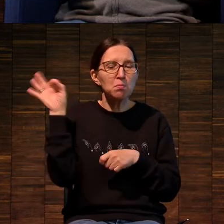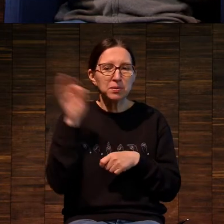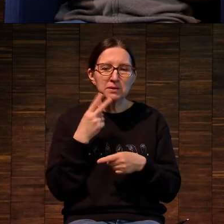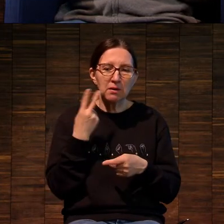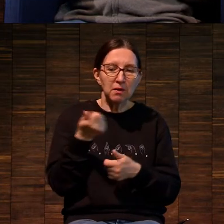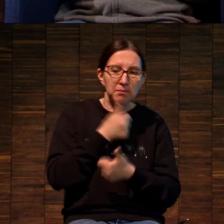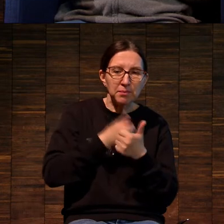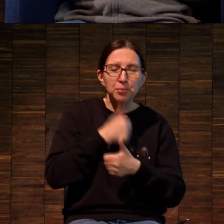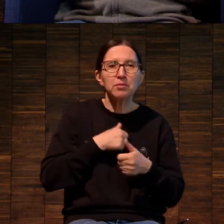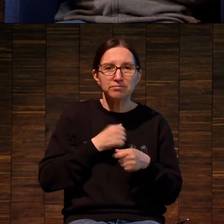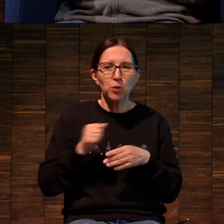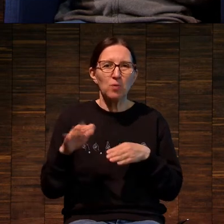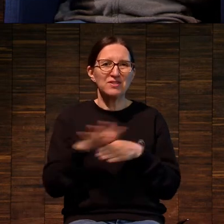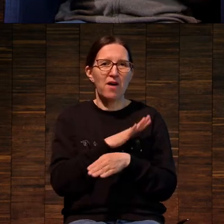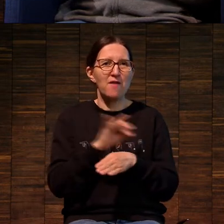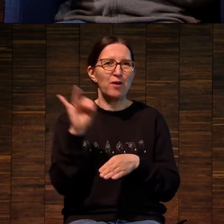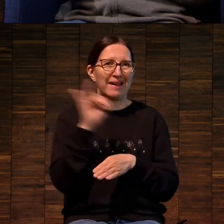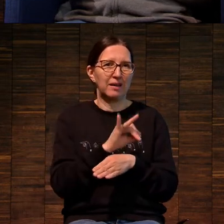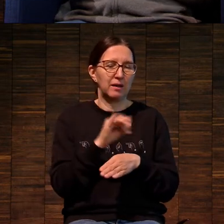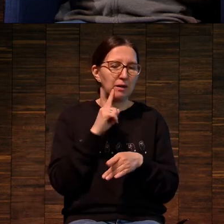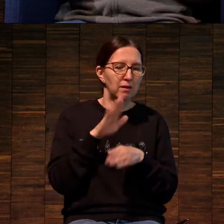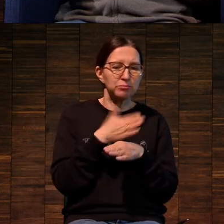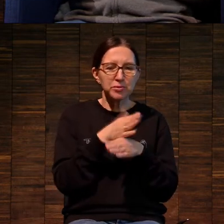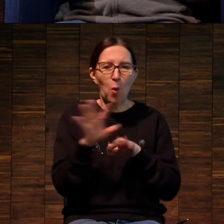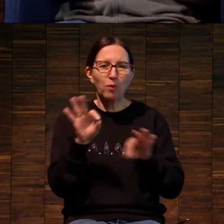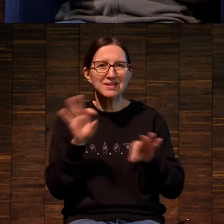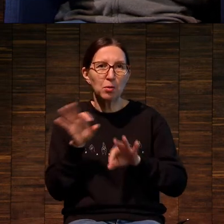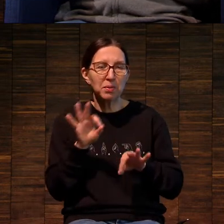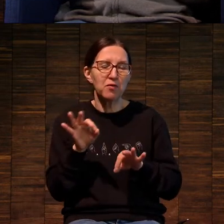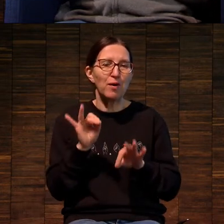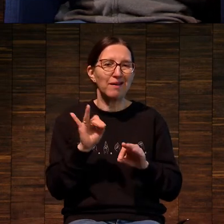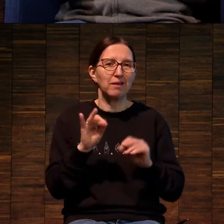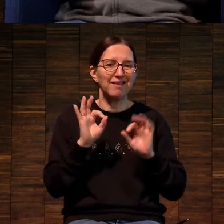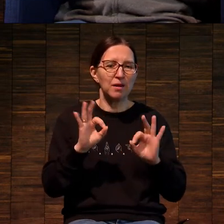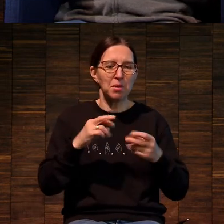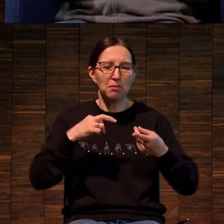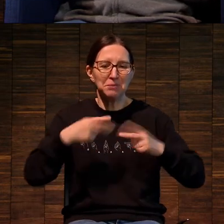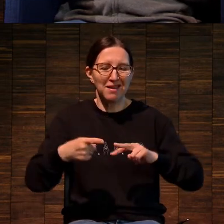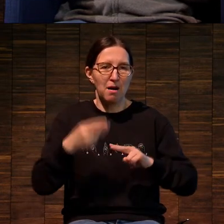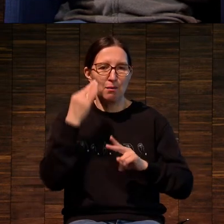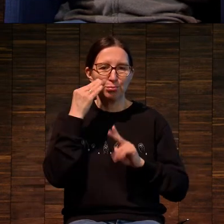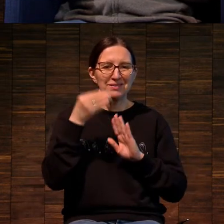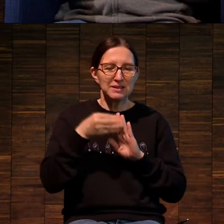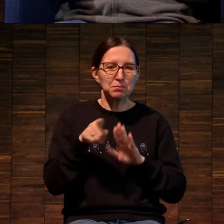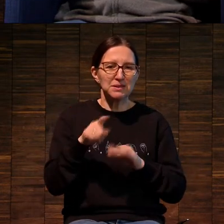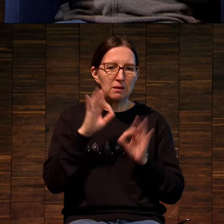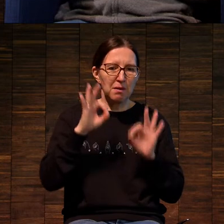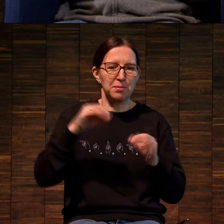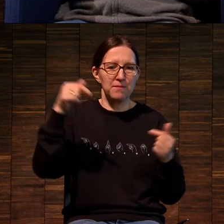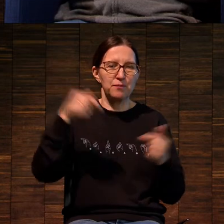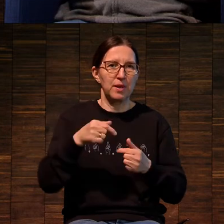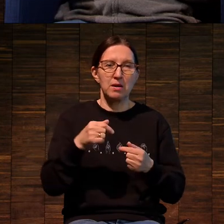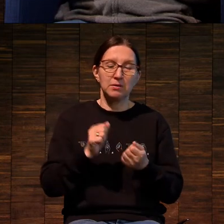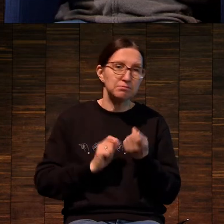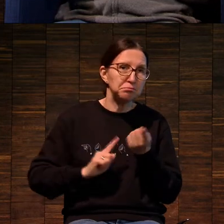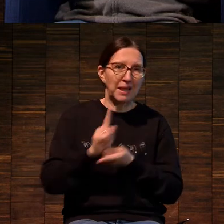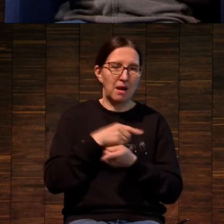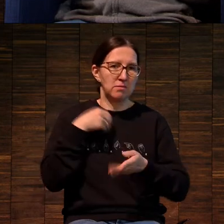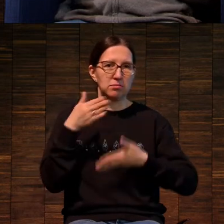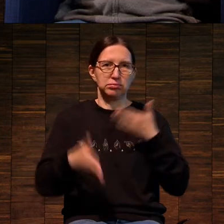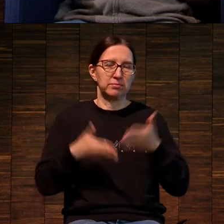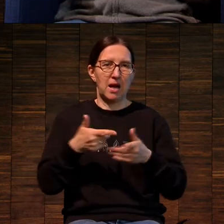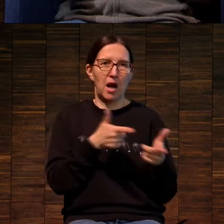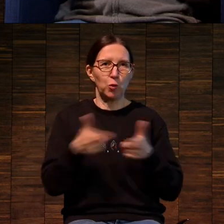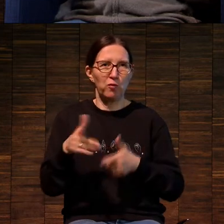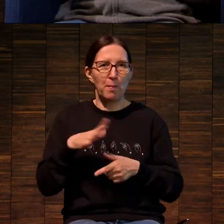дело приручали, адсорбировали, выжимали и меняли смысл печати радикальным образом. То есть